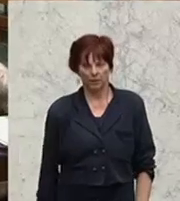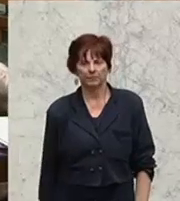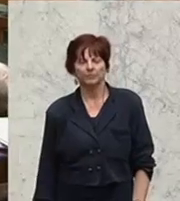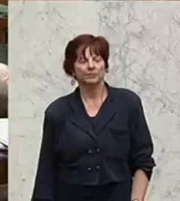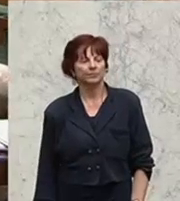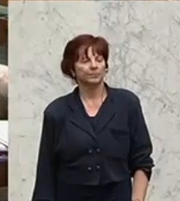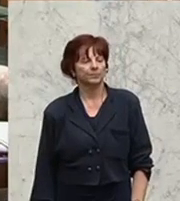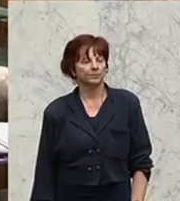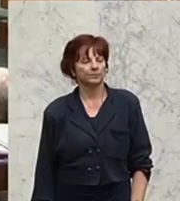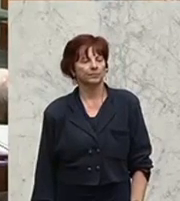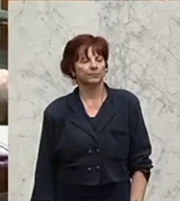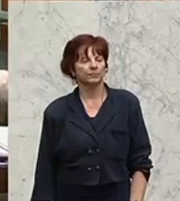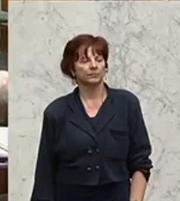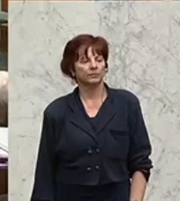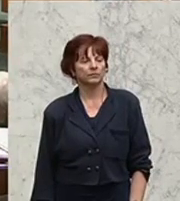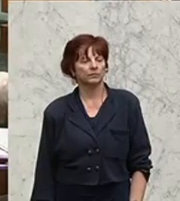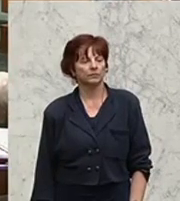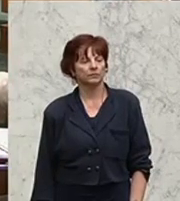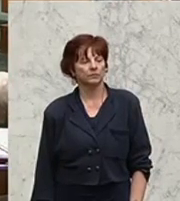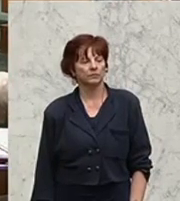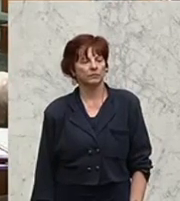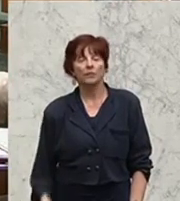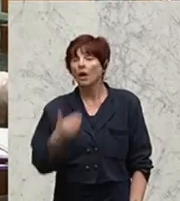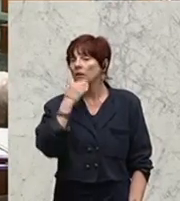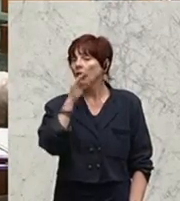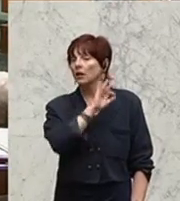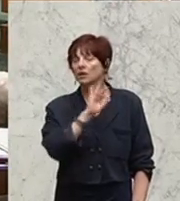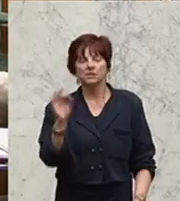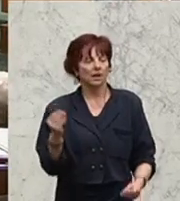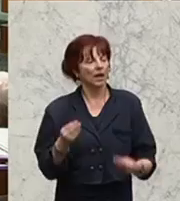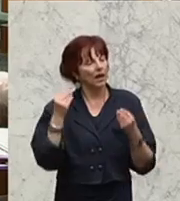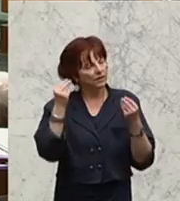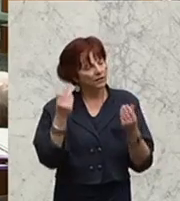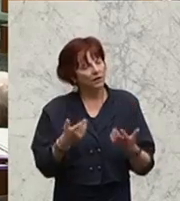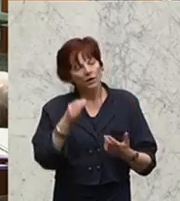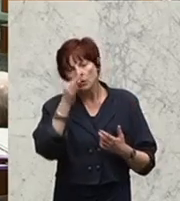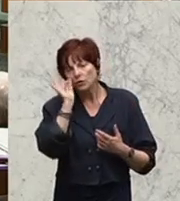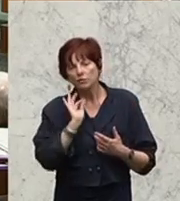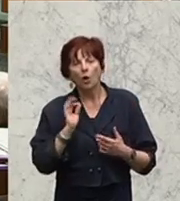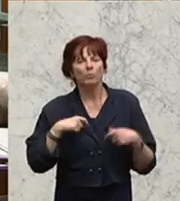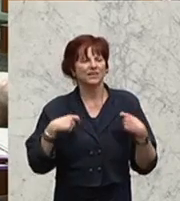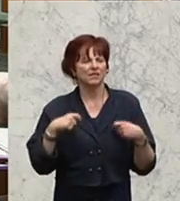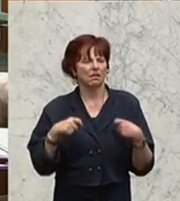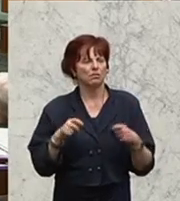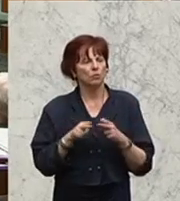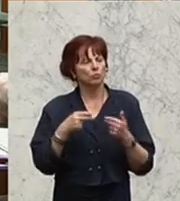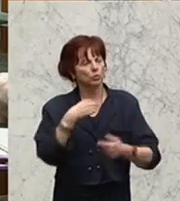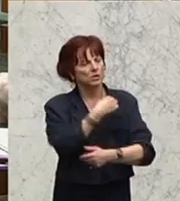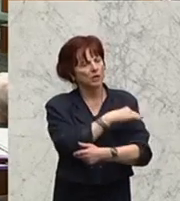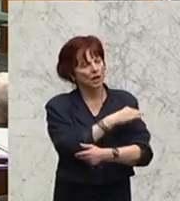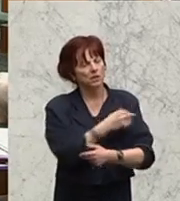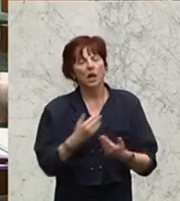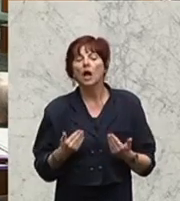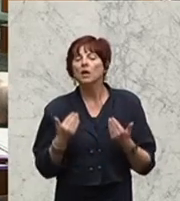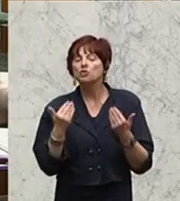Werner Amon, Sprecher für Inneres der ÖVP ist der nächste Redner. Sehr geehrte Frau Präsidentin, sehr geehrter Herr Bundeskanzler, geschätzte